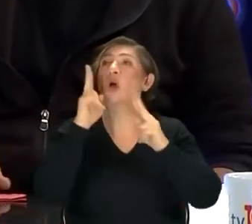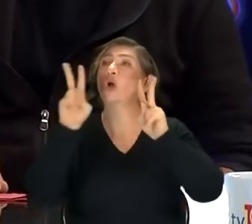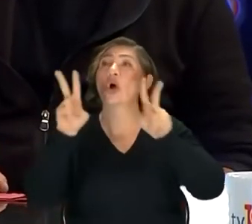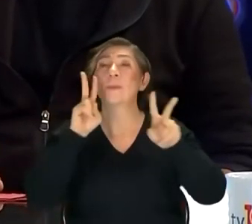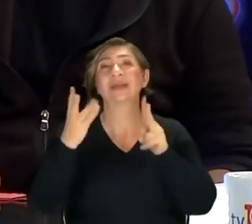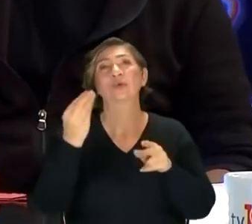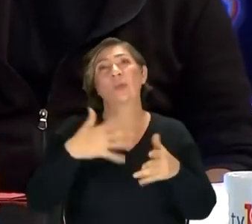falan. Öyle şeylere daha çok ilgi duyuyorum. Bak.